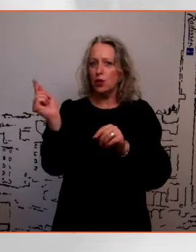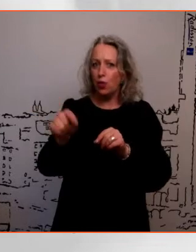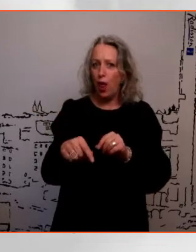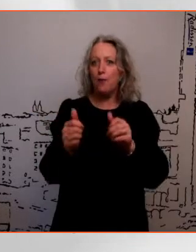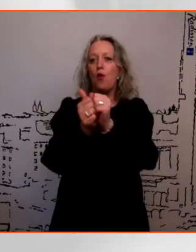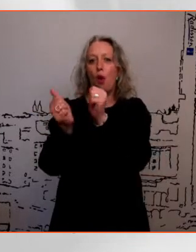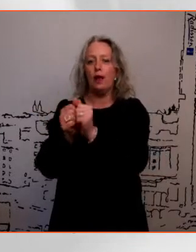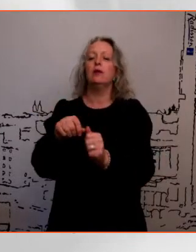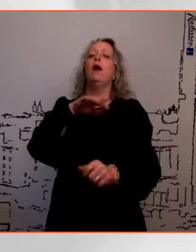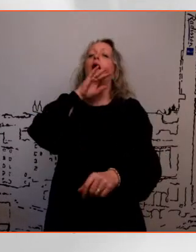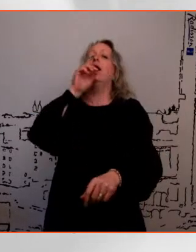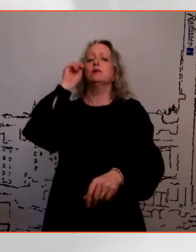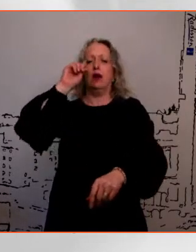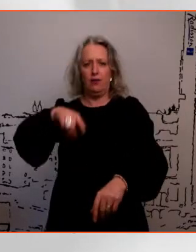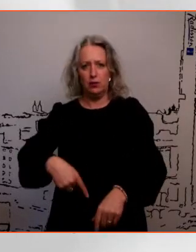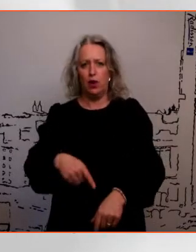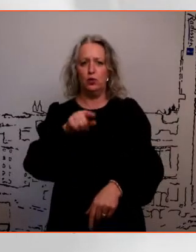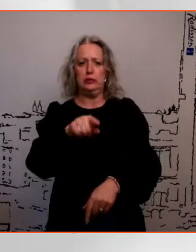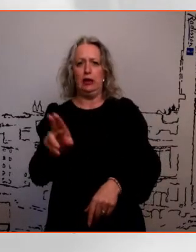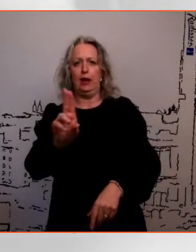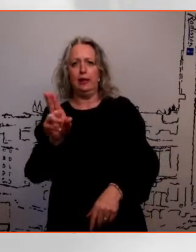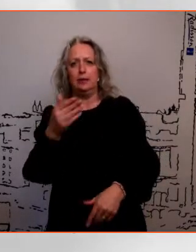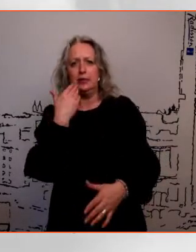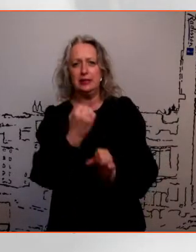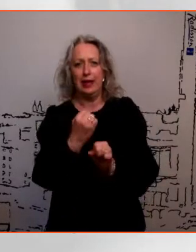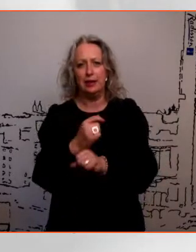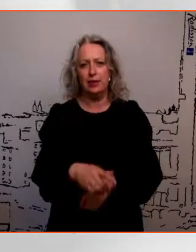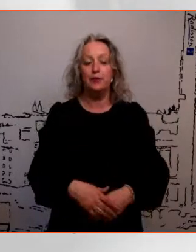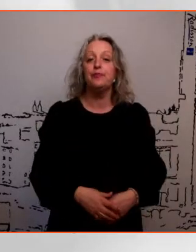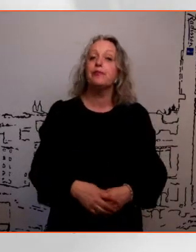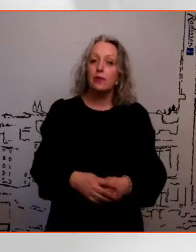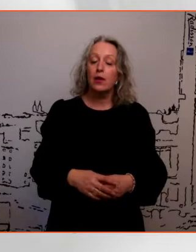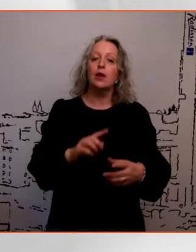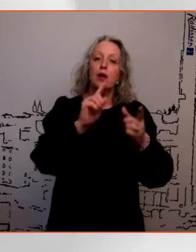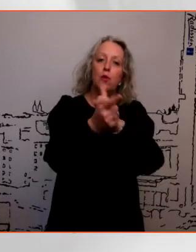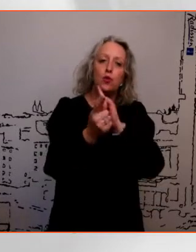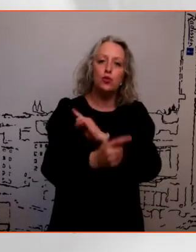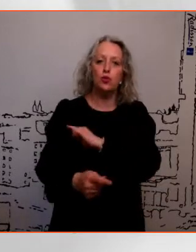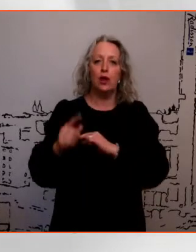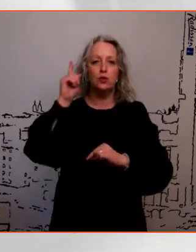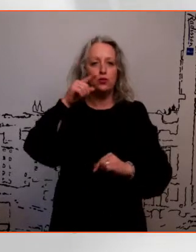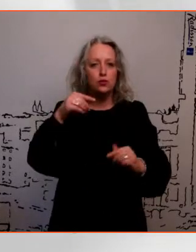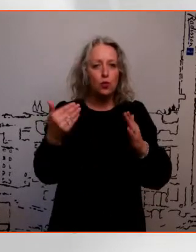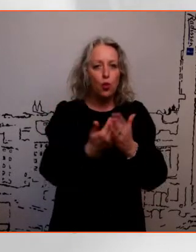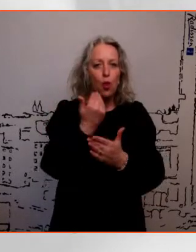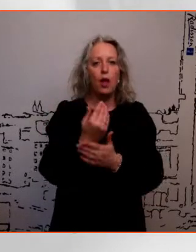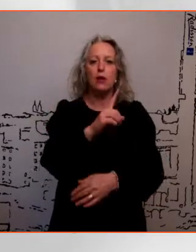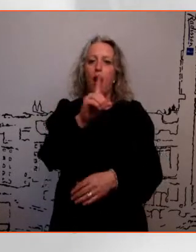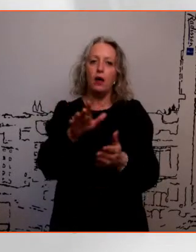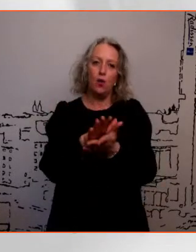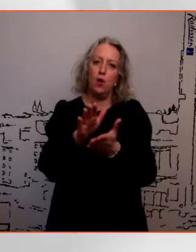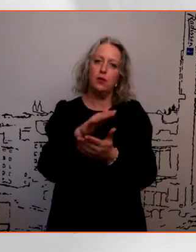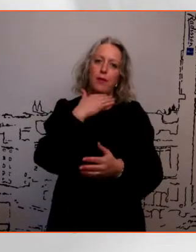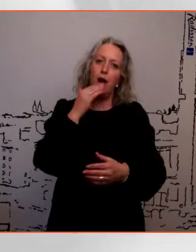kolleegid ka aru, et kes sa oled ja mis asja sa selajad. Et nad muutused ja uued oskused nad võtavad aega. Et